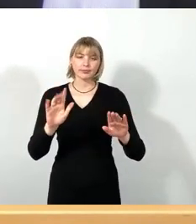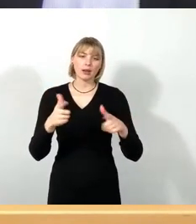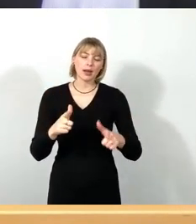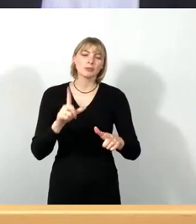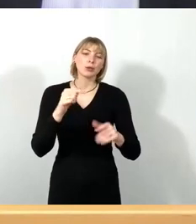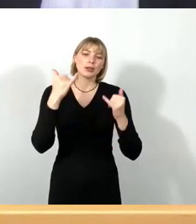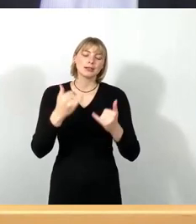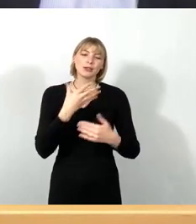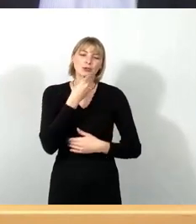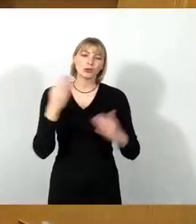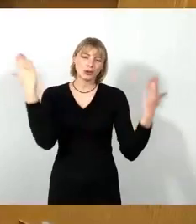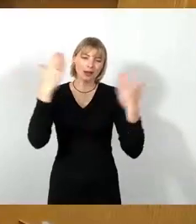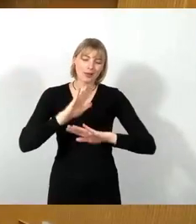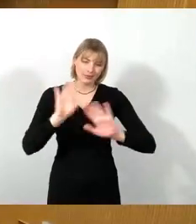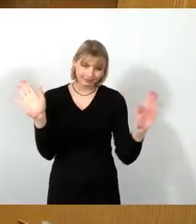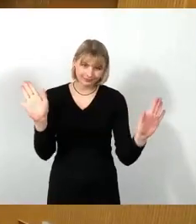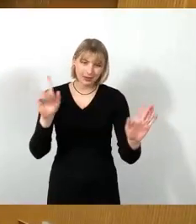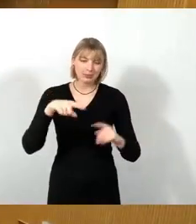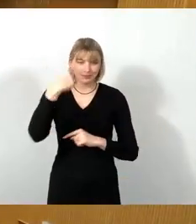und bis demnächst.